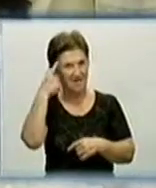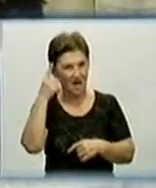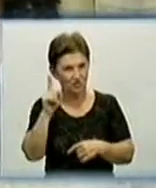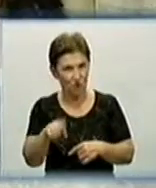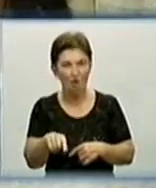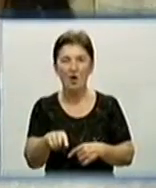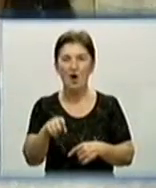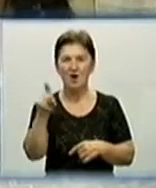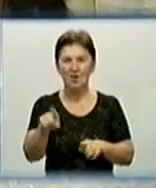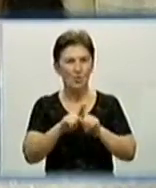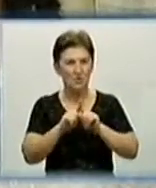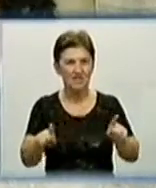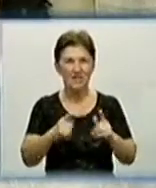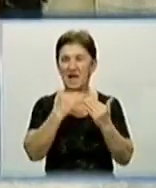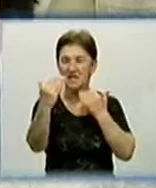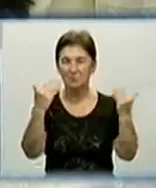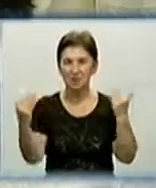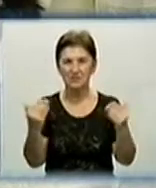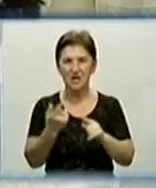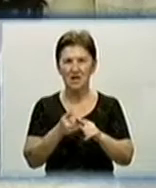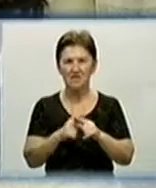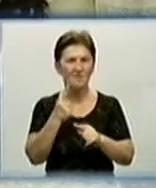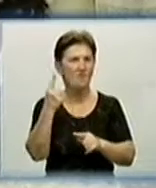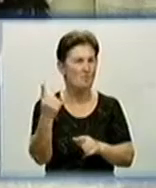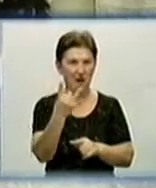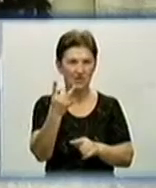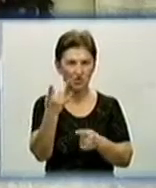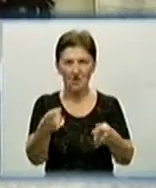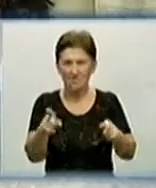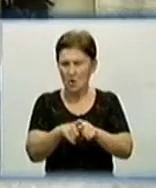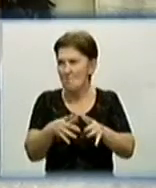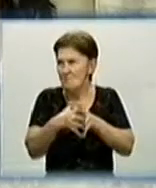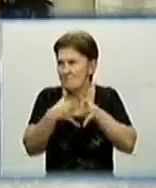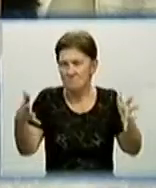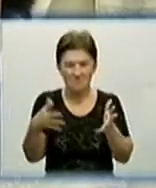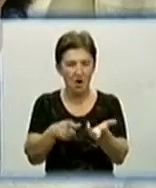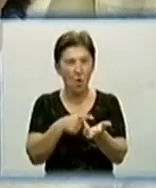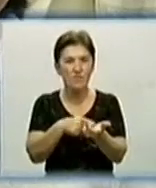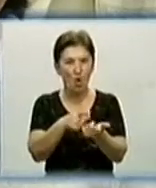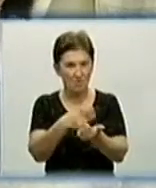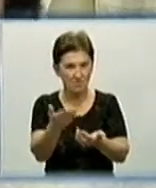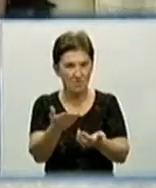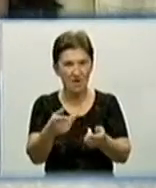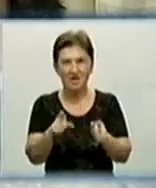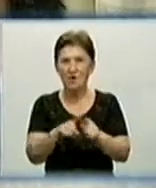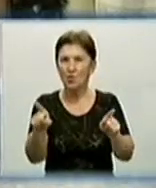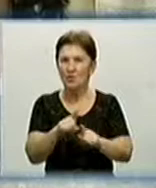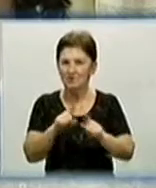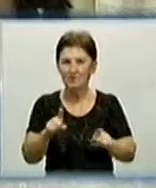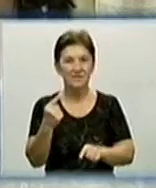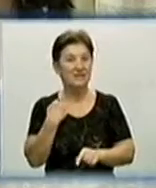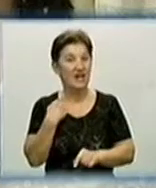– це також унікальна експозиція, яка експонується вперше в такому об'ємі. Взагалі це такий унікальний випадок і на